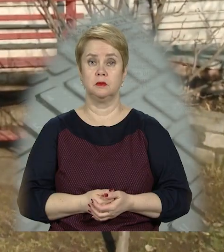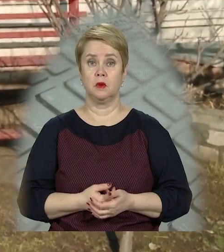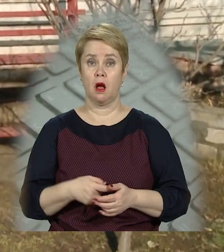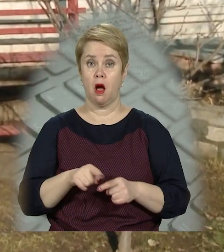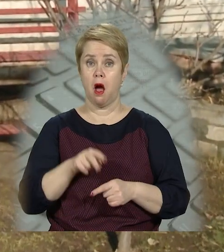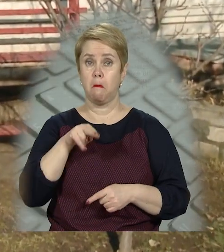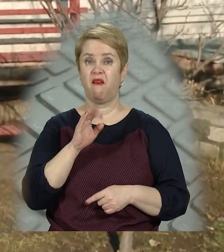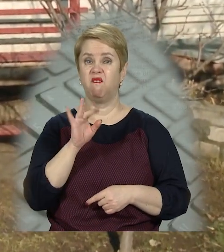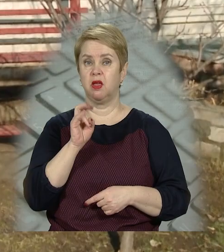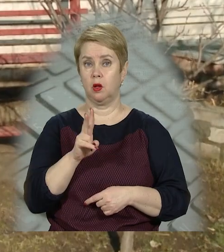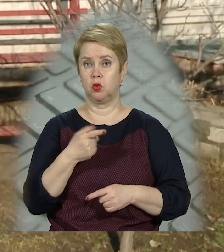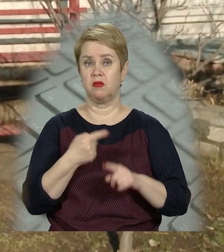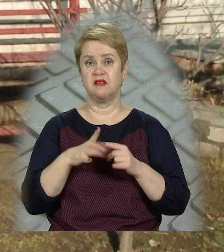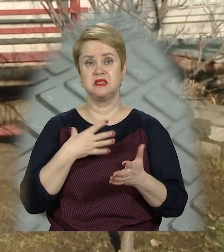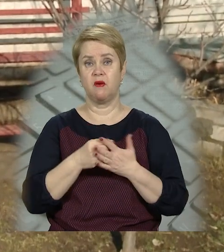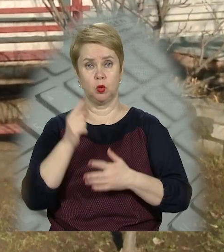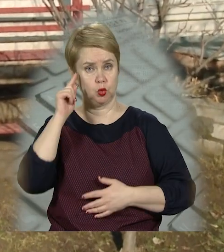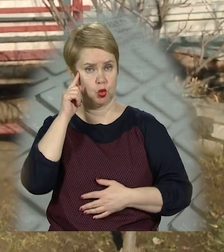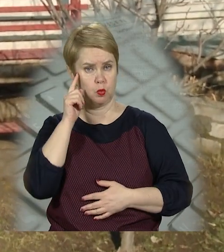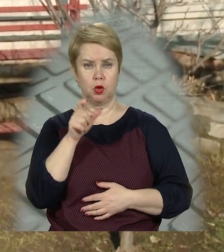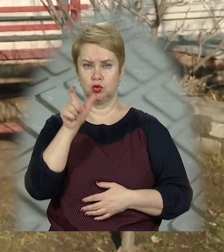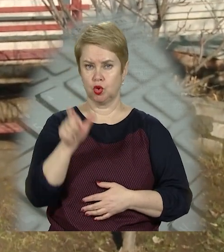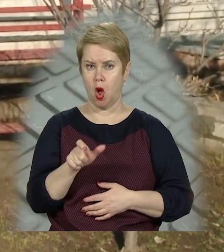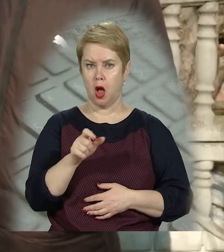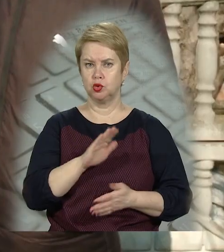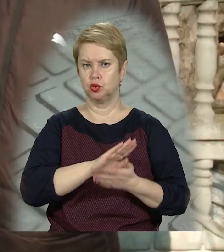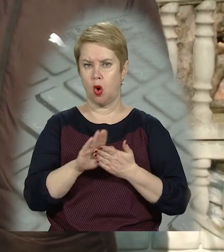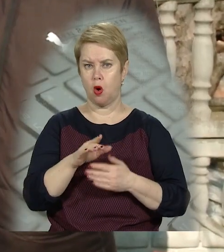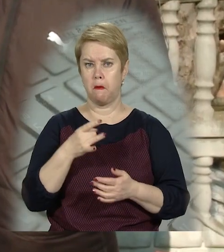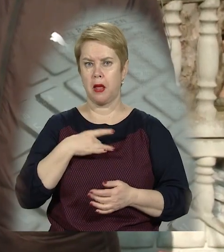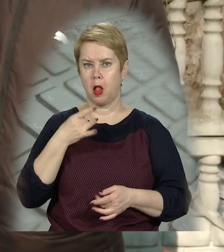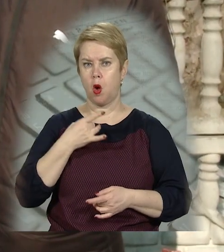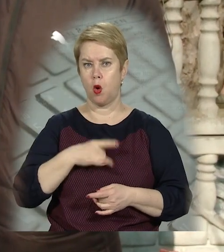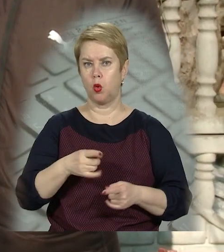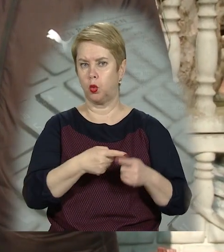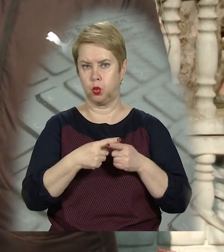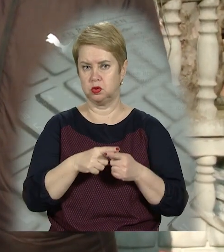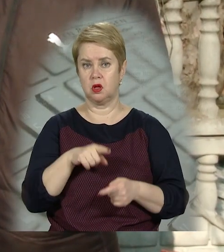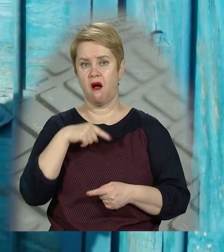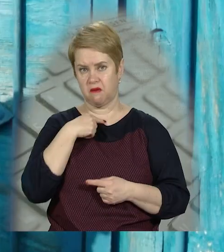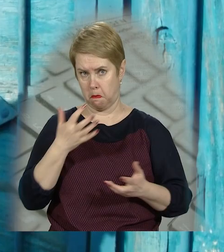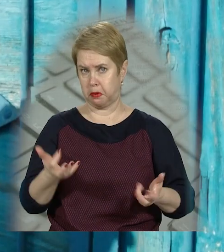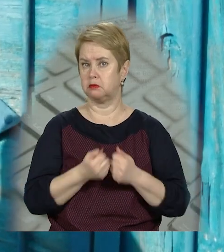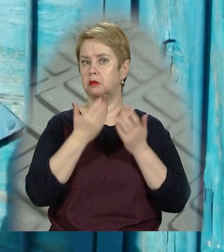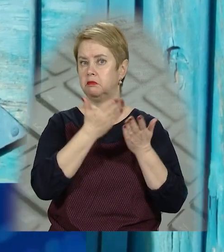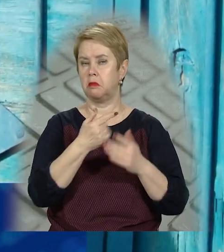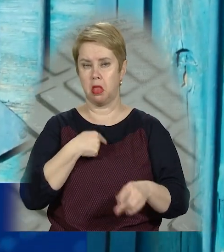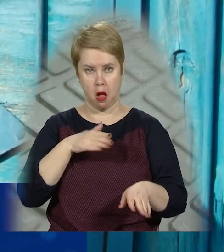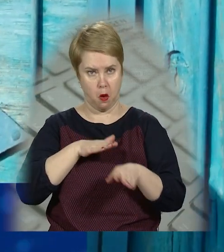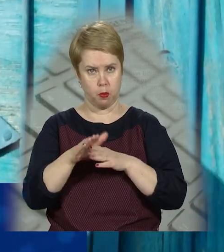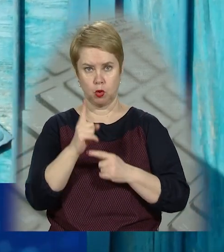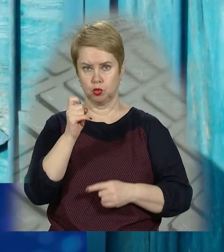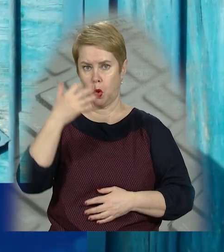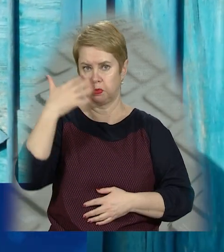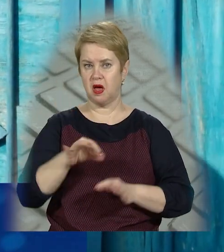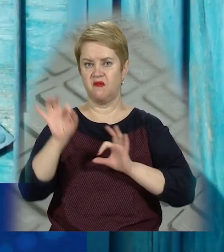А от пан Віктор більше радикальний у своїй думці. Чоловік чистокровний білорус і висловлює свою підтримку тамтешній владі. Я повністю